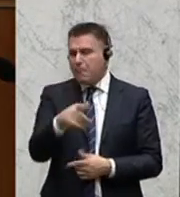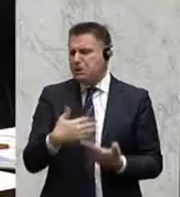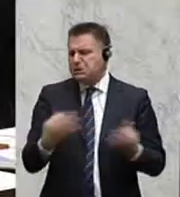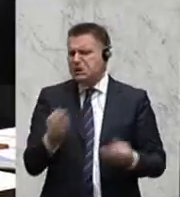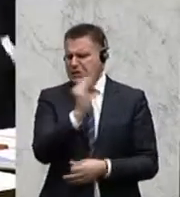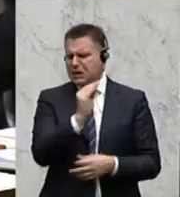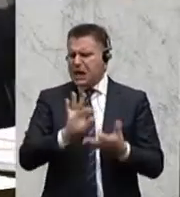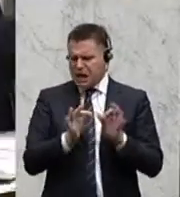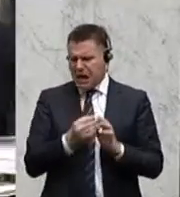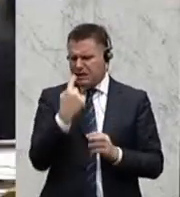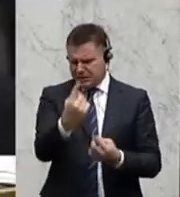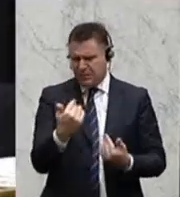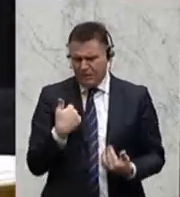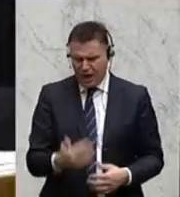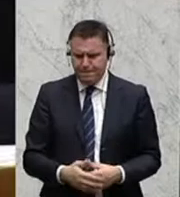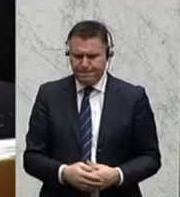ausgeblieben sind.